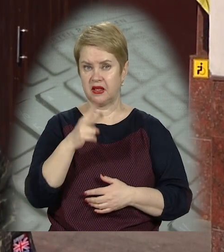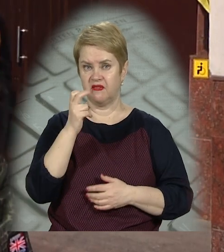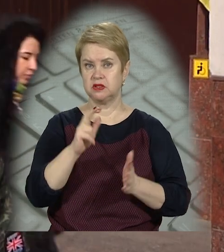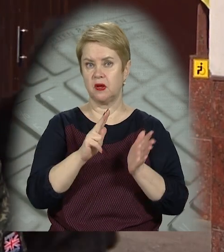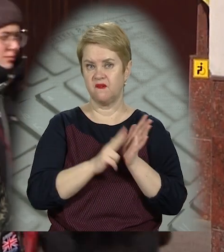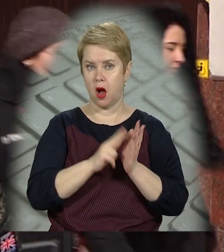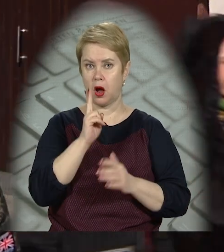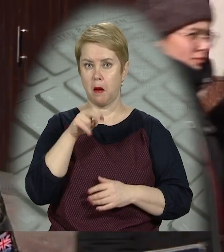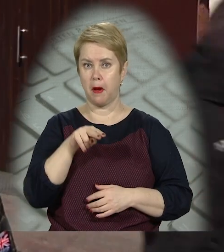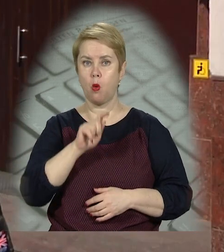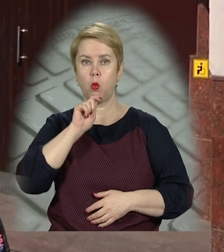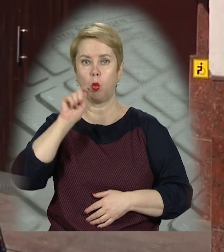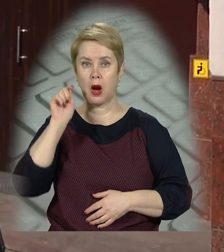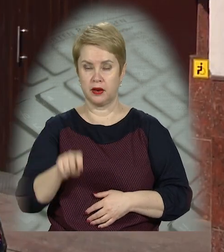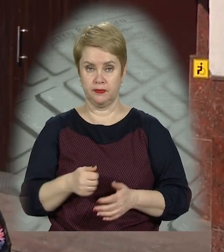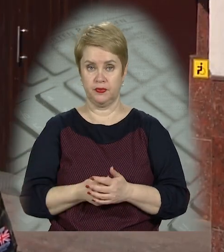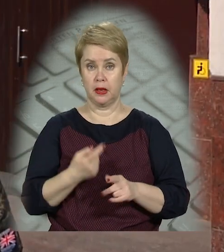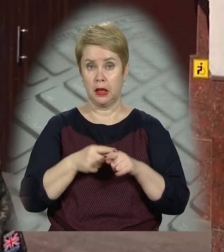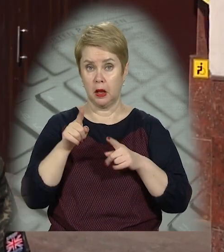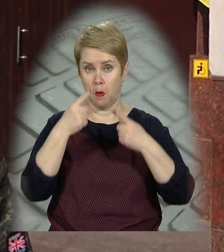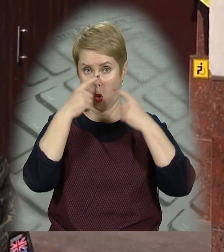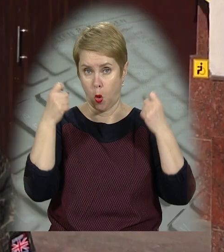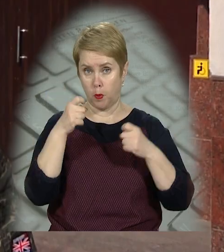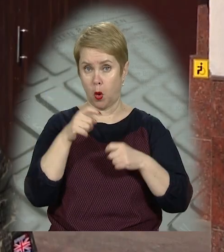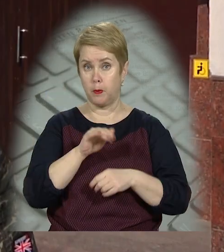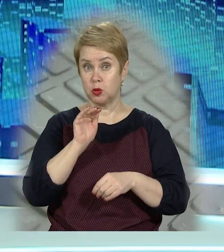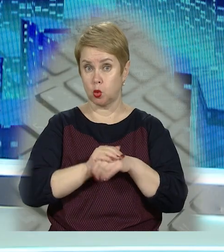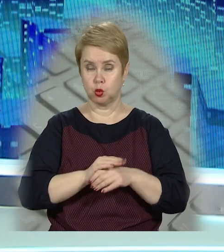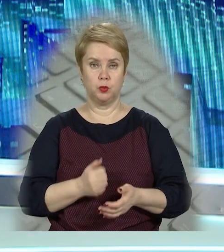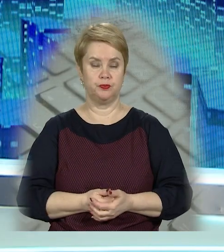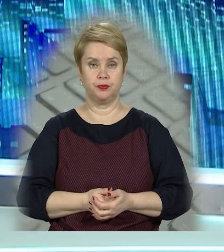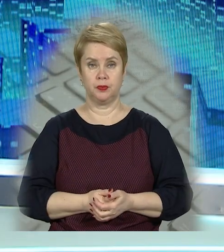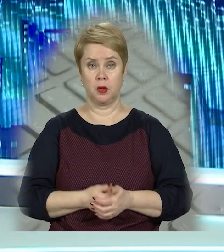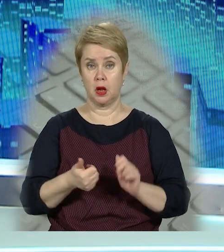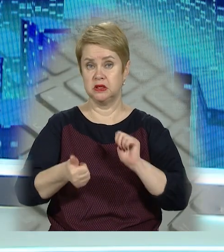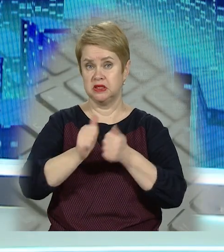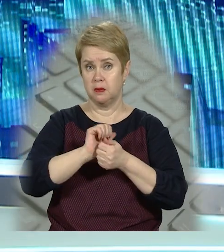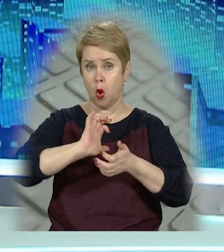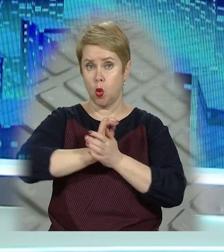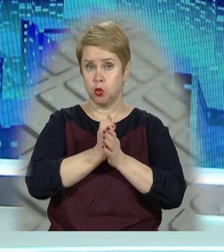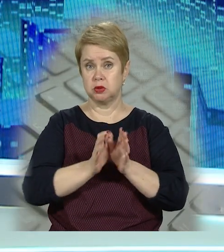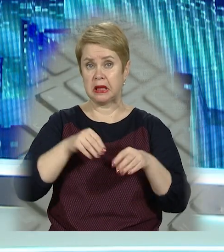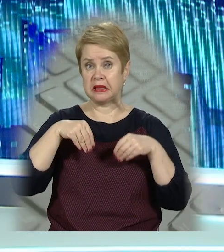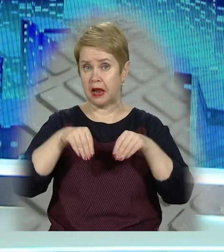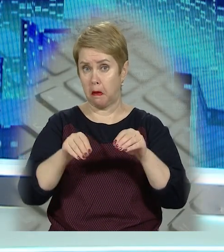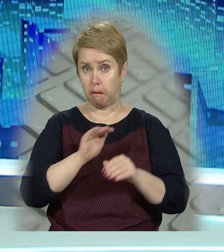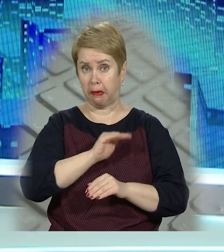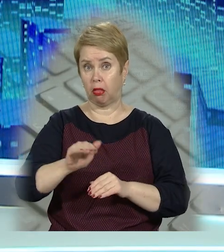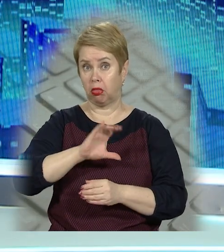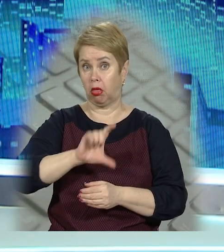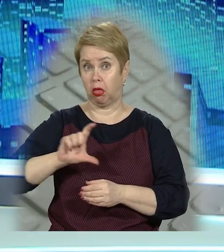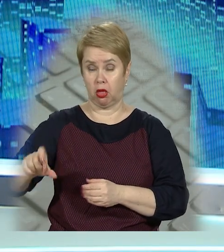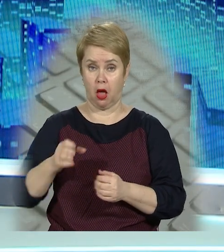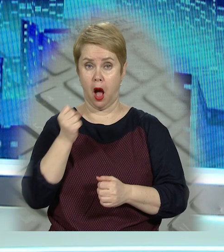208 КПК України. Їм оголошено про підозру. Замість густо висаджених дерев – пеньки. У